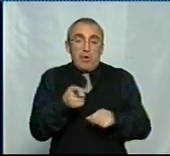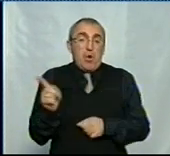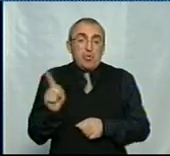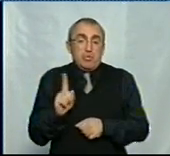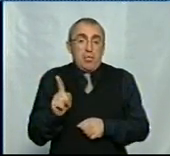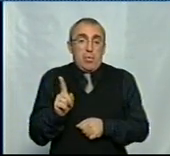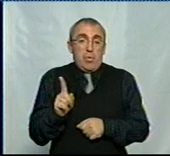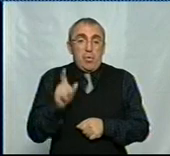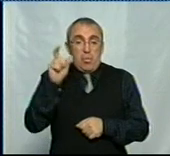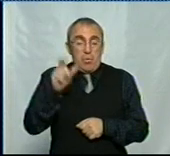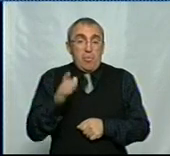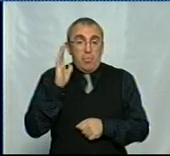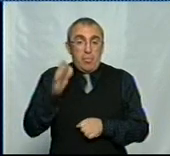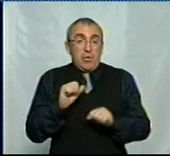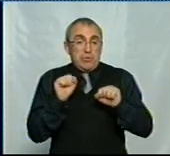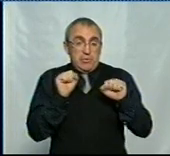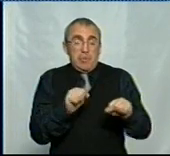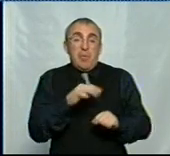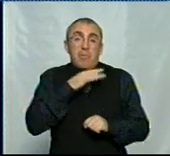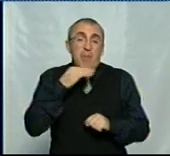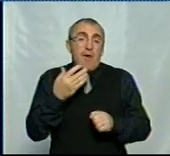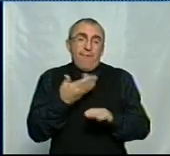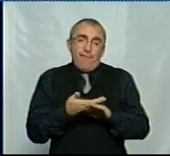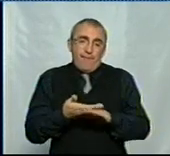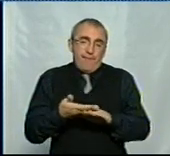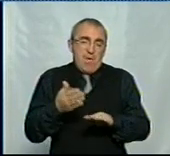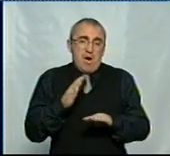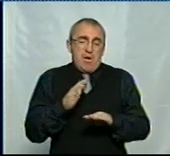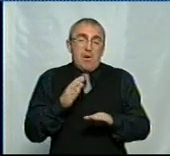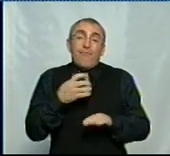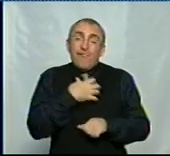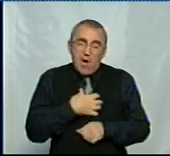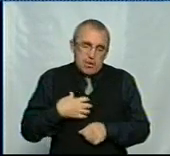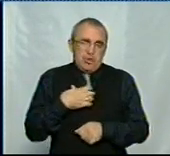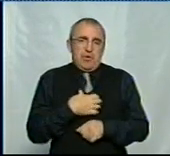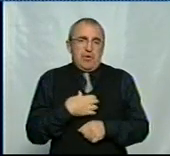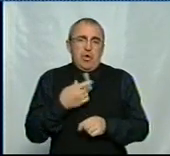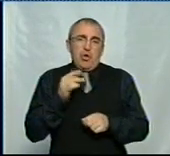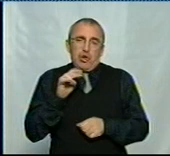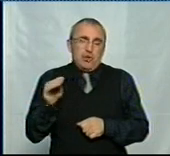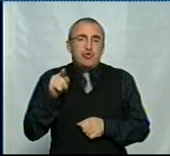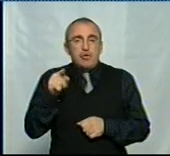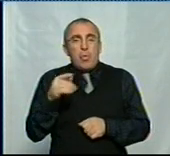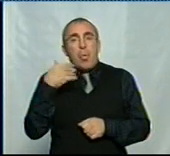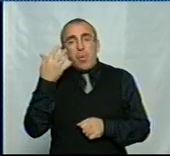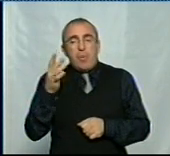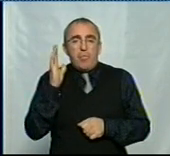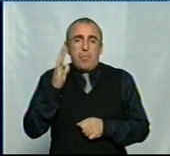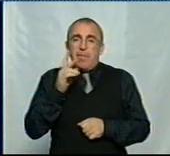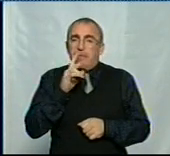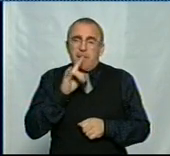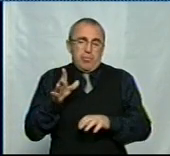людина буде захищена, набагато важче, важливіше, ніж те, коли вона буде